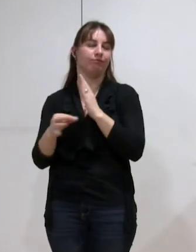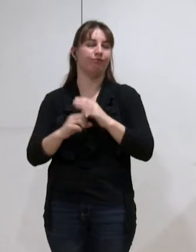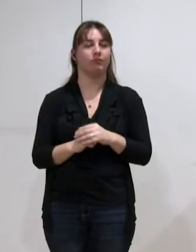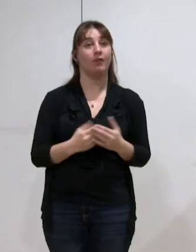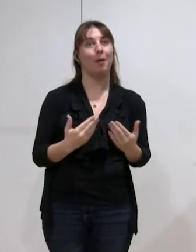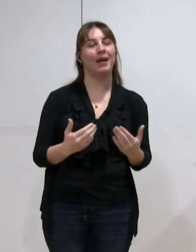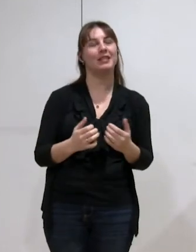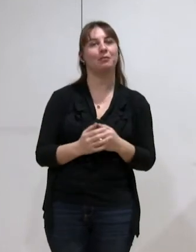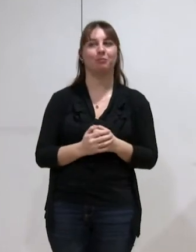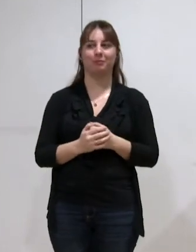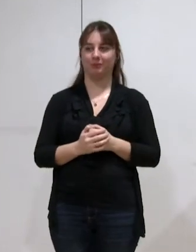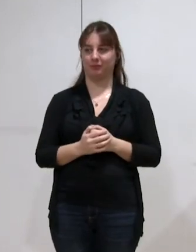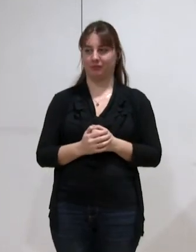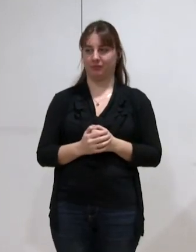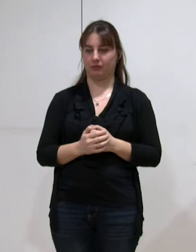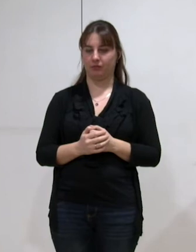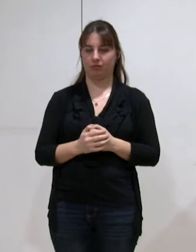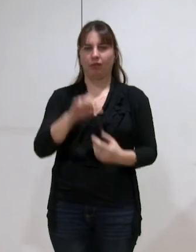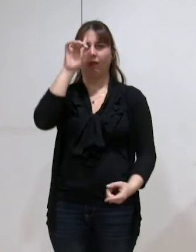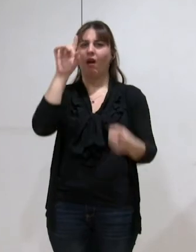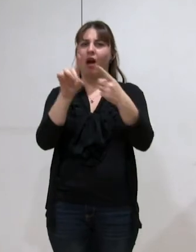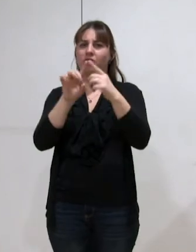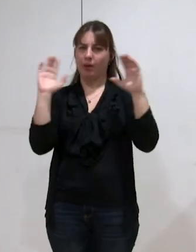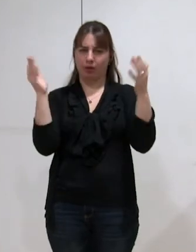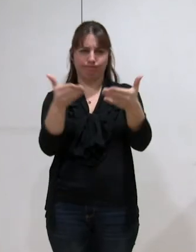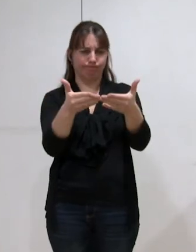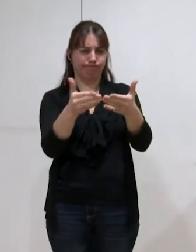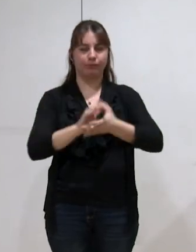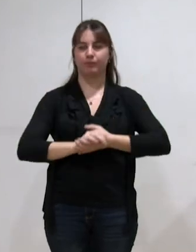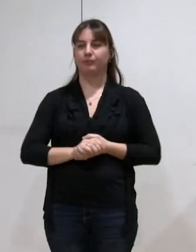pour en revenir au sujet, il faut d'abord